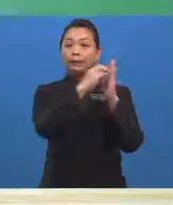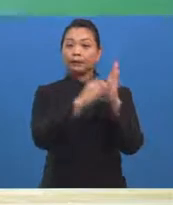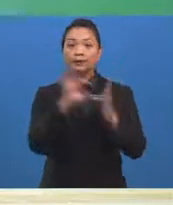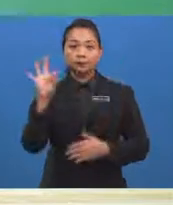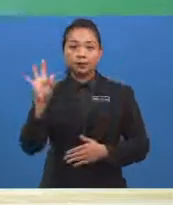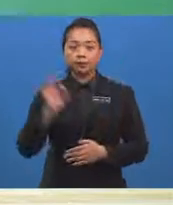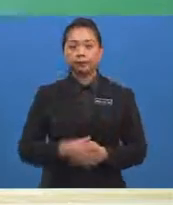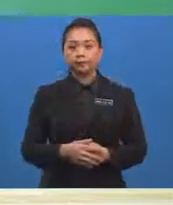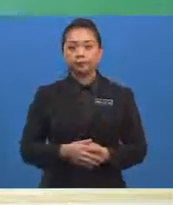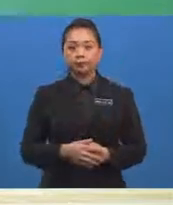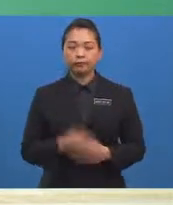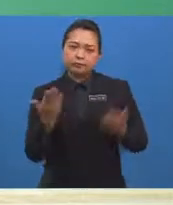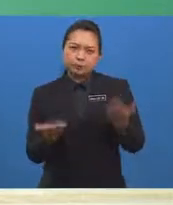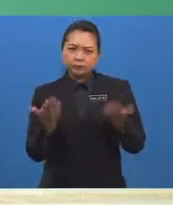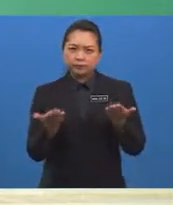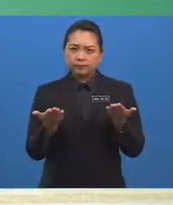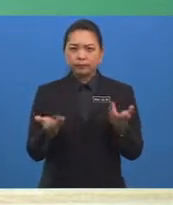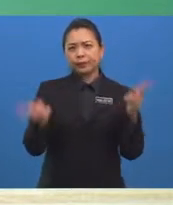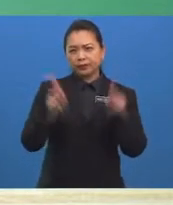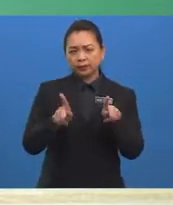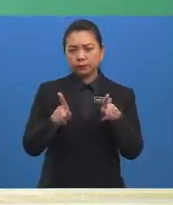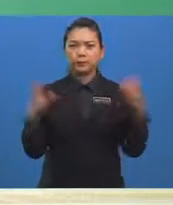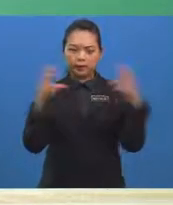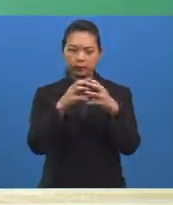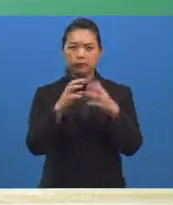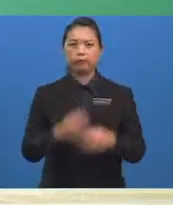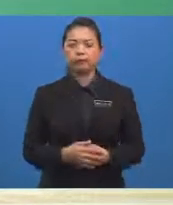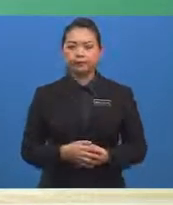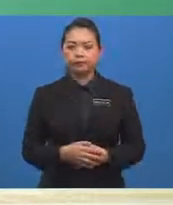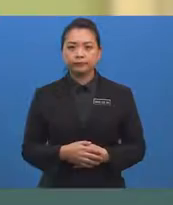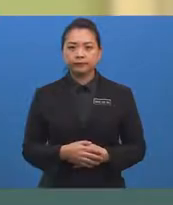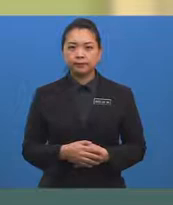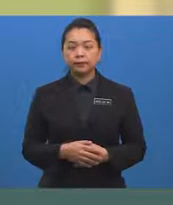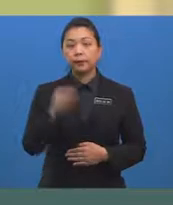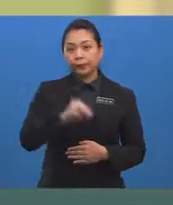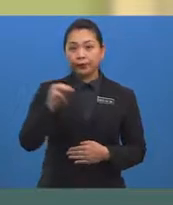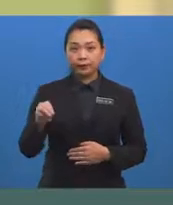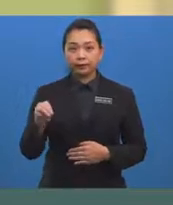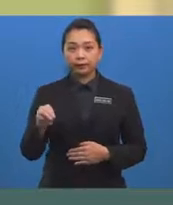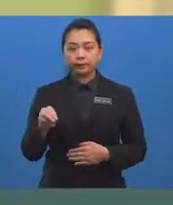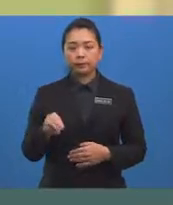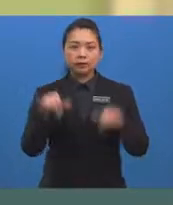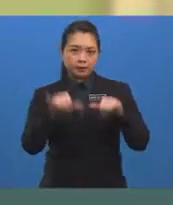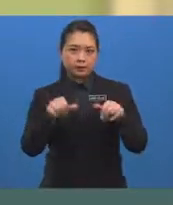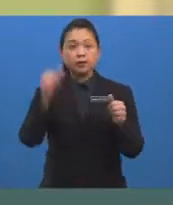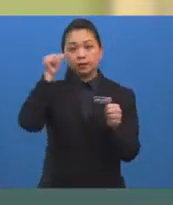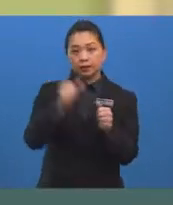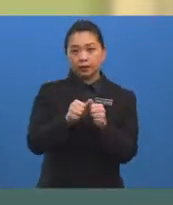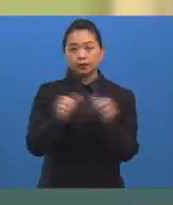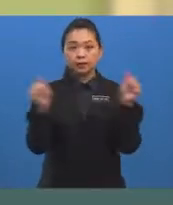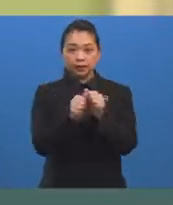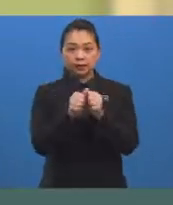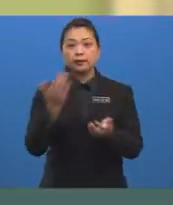iaitu Kebarang Kalian Peristiwa Bergabung. Murid-murid, masih ingatkah dengan